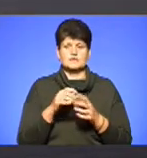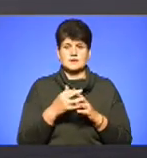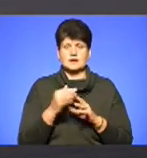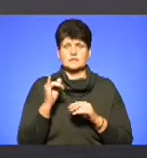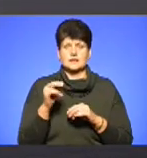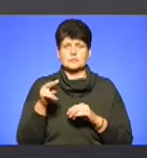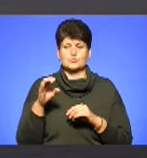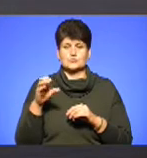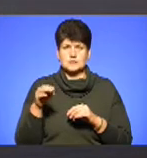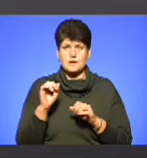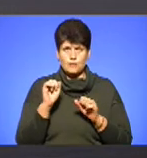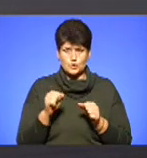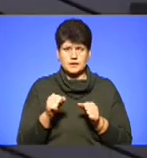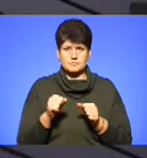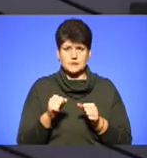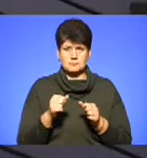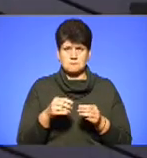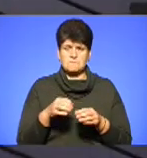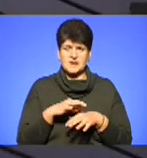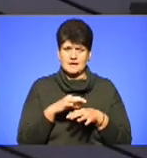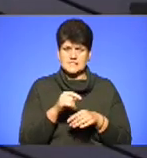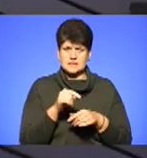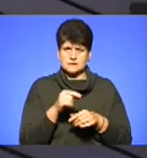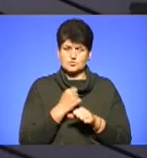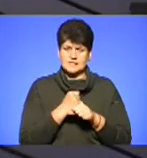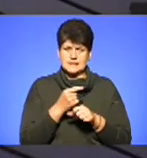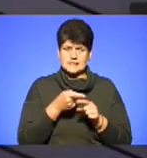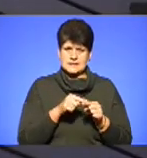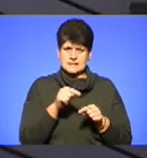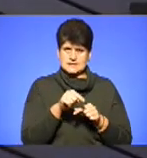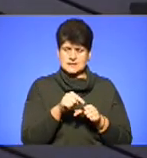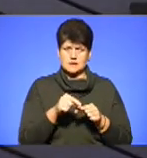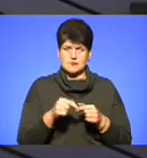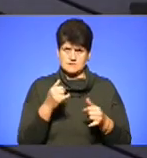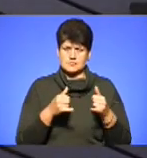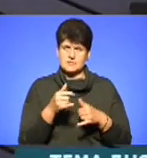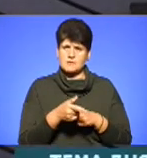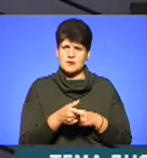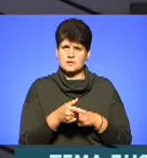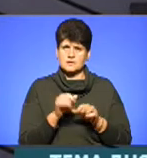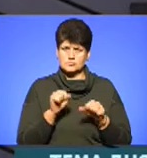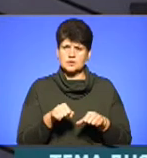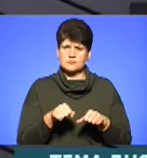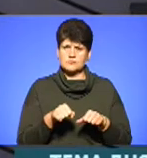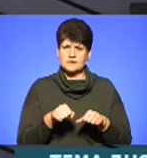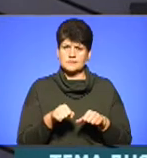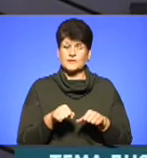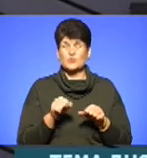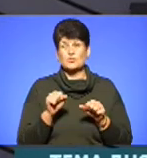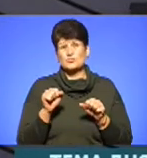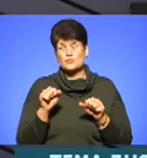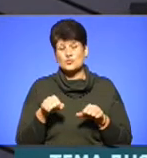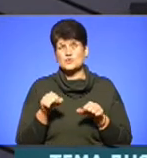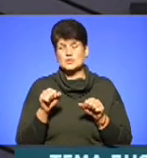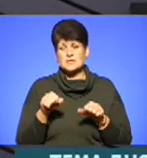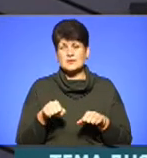могли би привезти саме ці препарати? Тому що, взагалі, питання в тому, чи можливо. Ну, можливо, так, ж кажу,